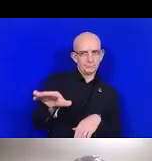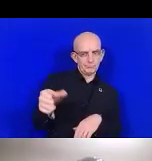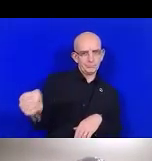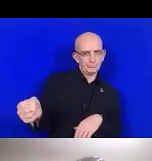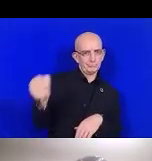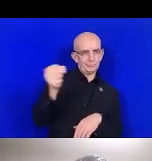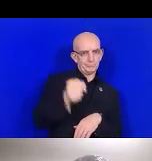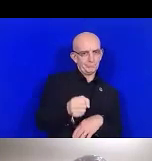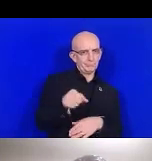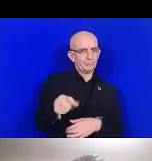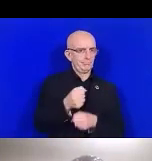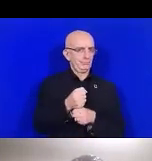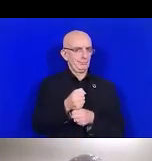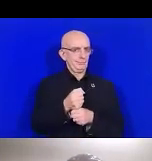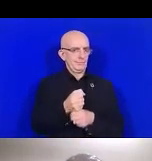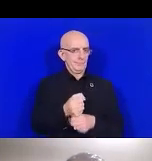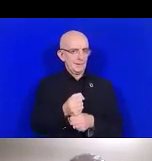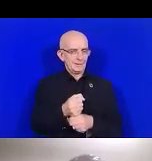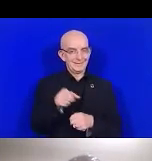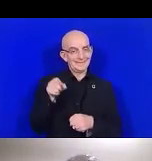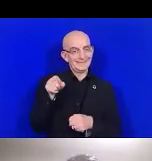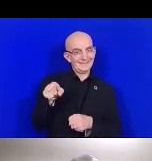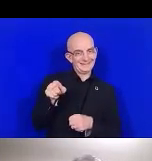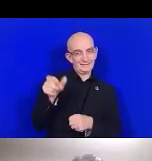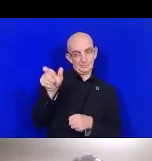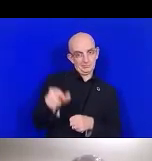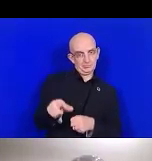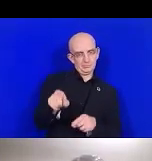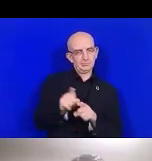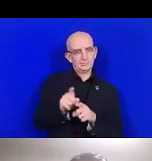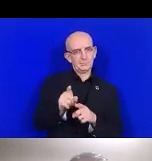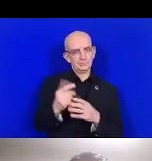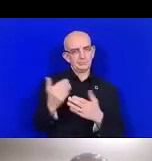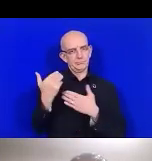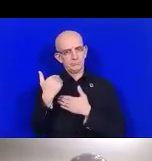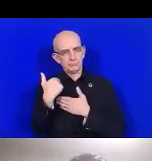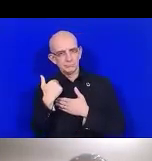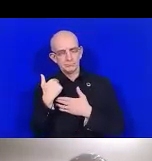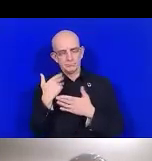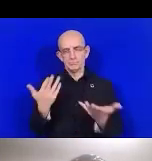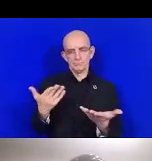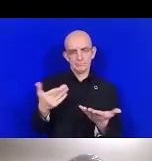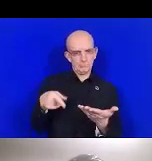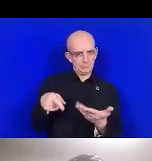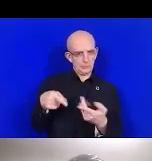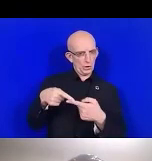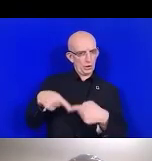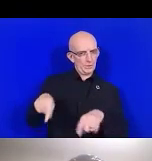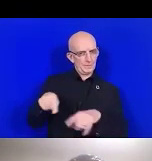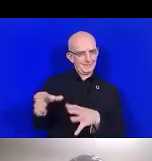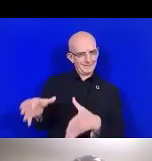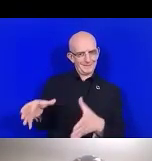et nous avons réalisé qu'il n'y avait pas d'individus pouvant représenter